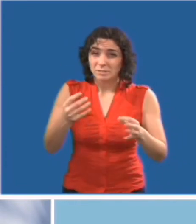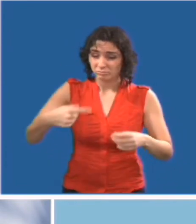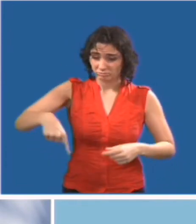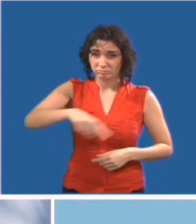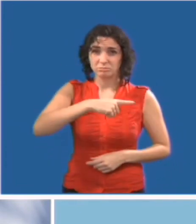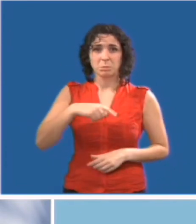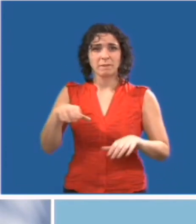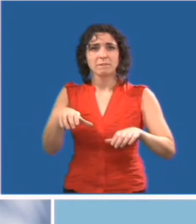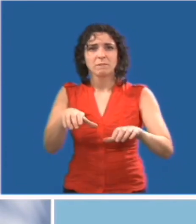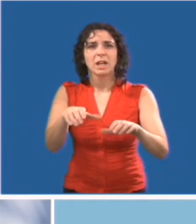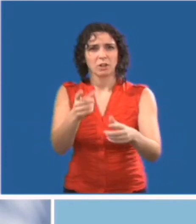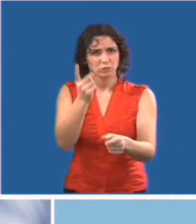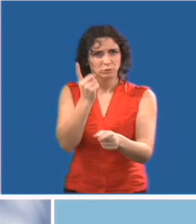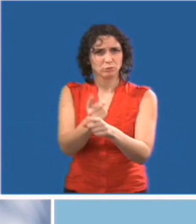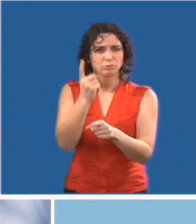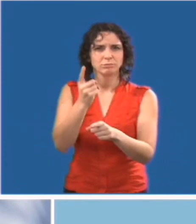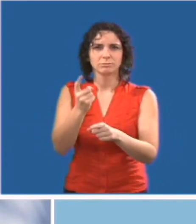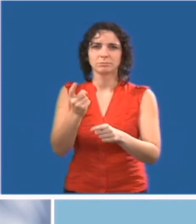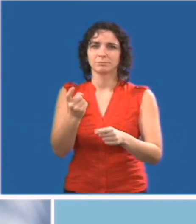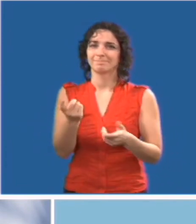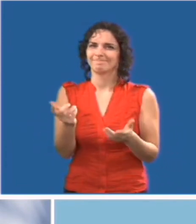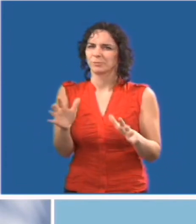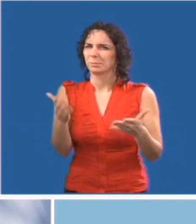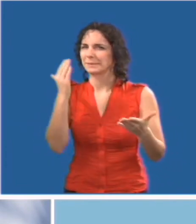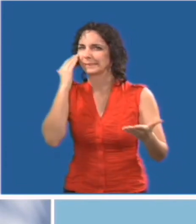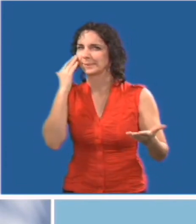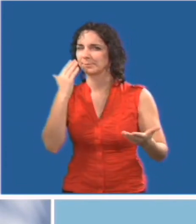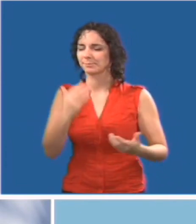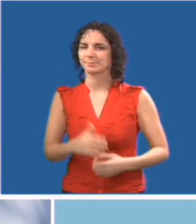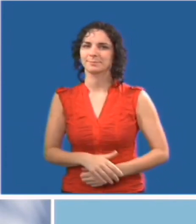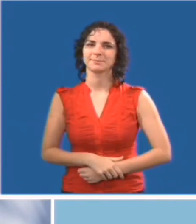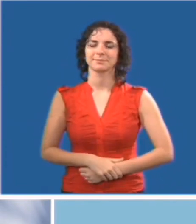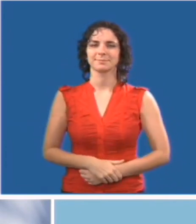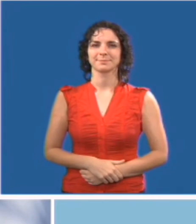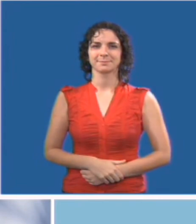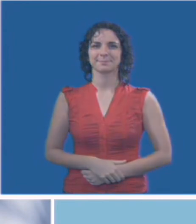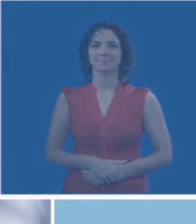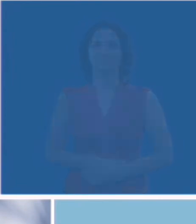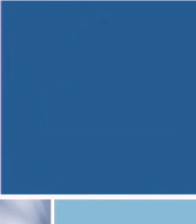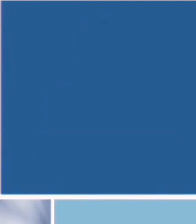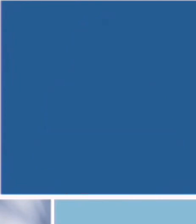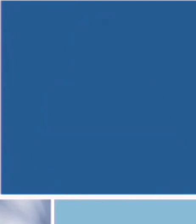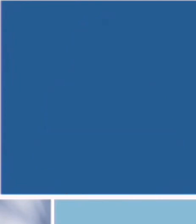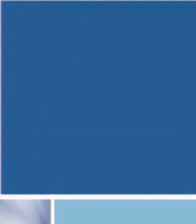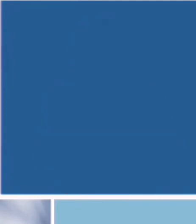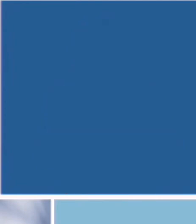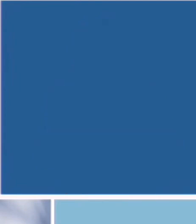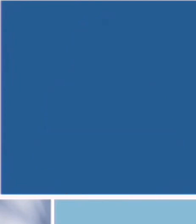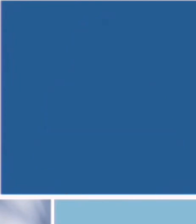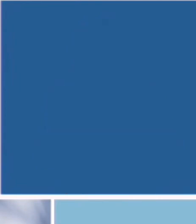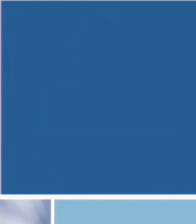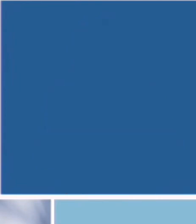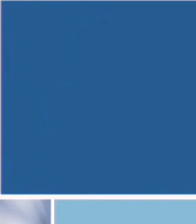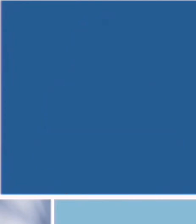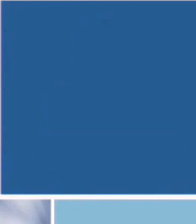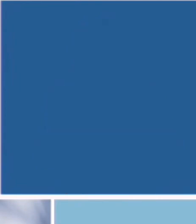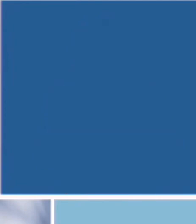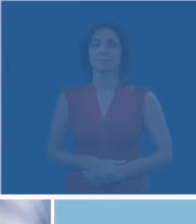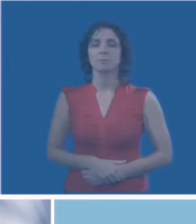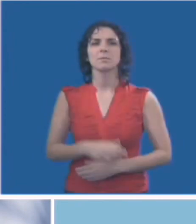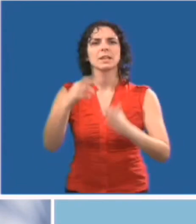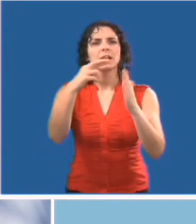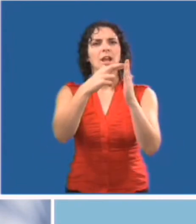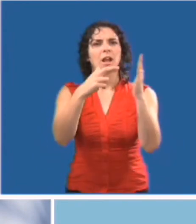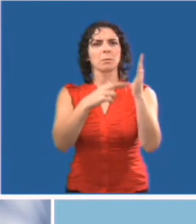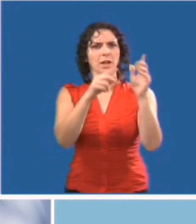savoir si nous aidons les autres de la bonne façon. Comment le saurons-nous ? Conformément à la